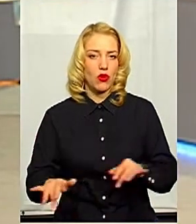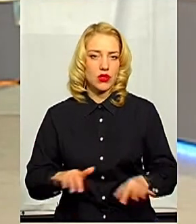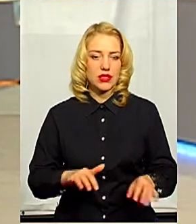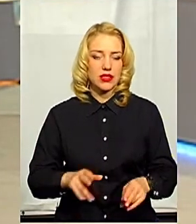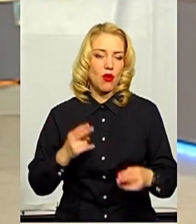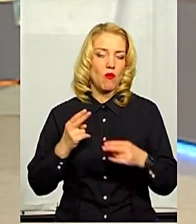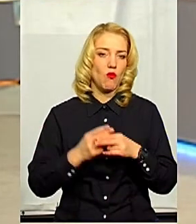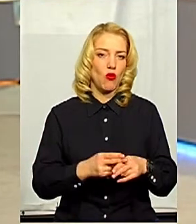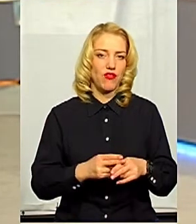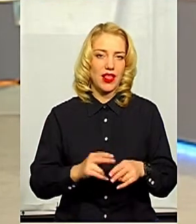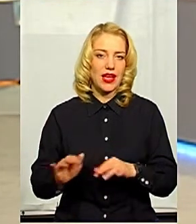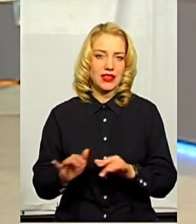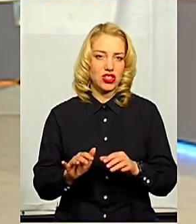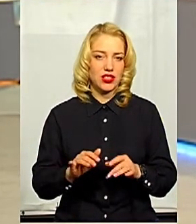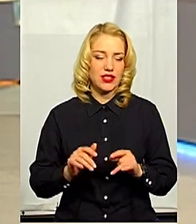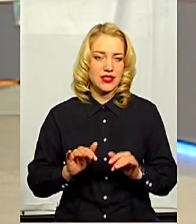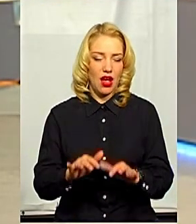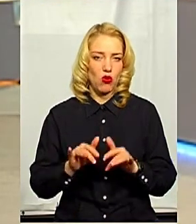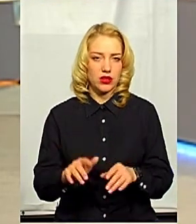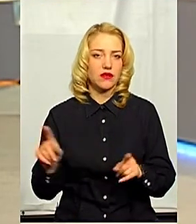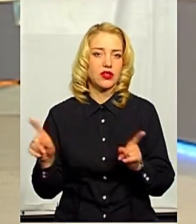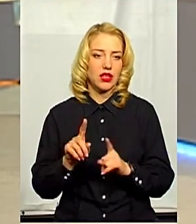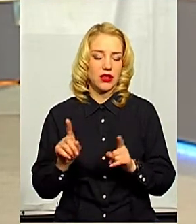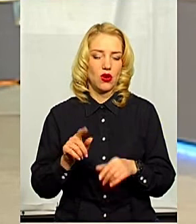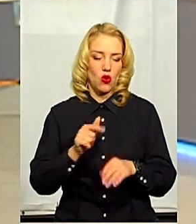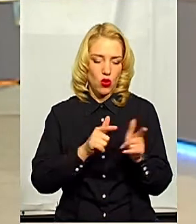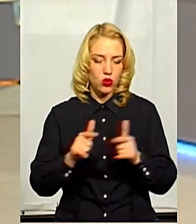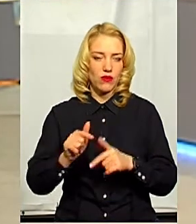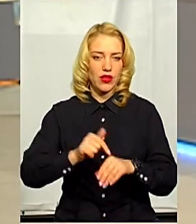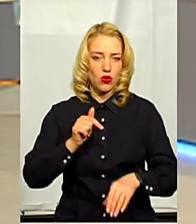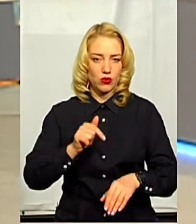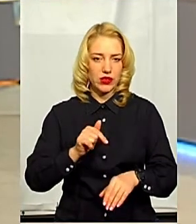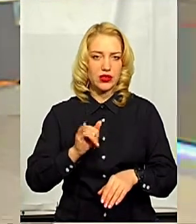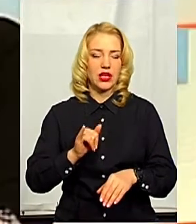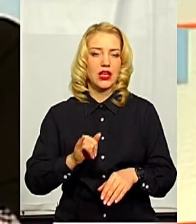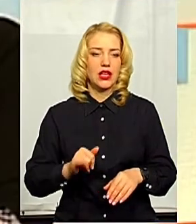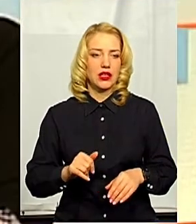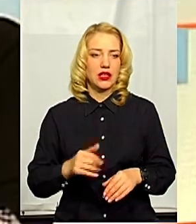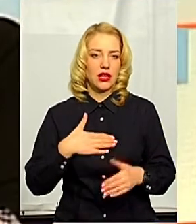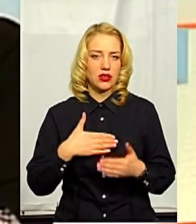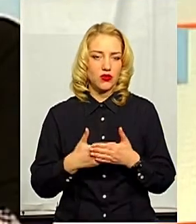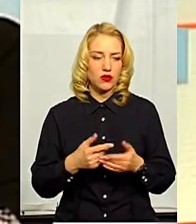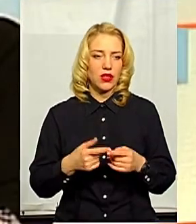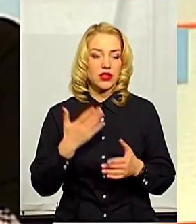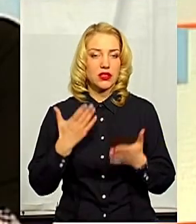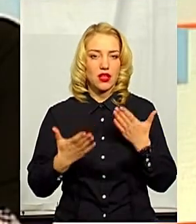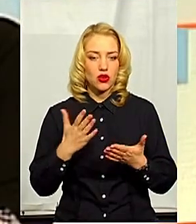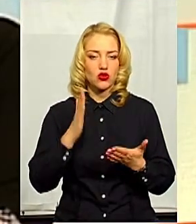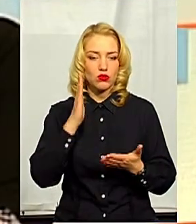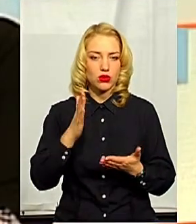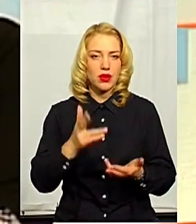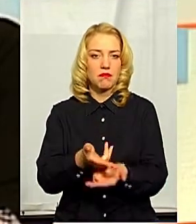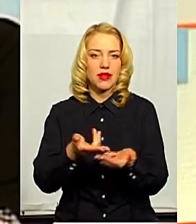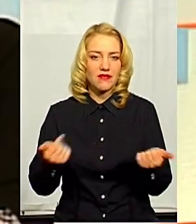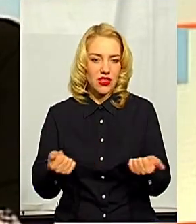профілактичних заходів і готові реагувати, мобілізуватися у випадку підтвердження відповідного факту.